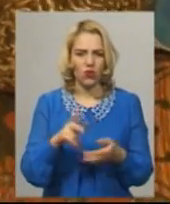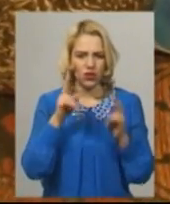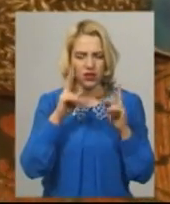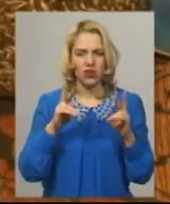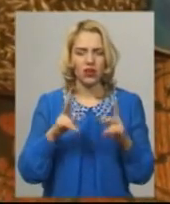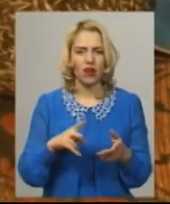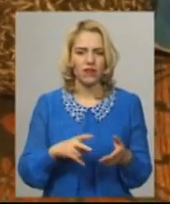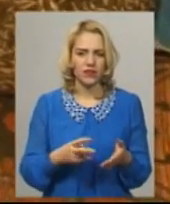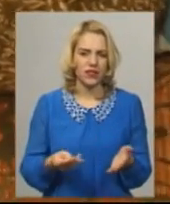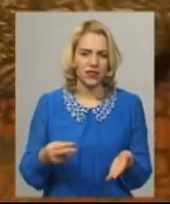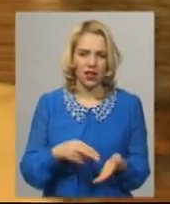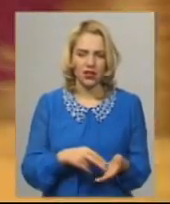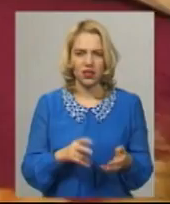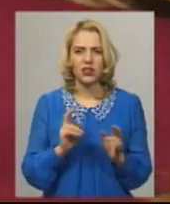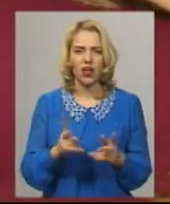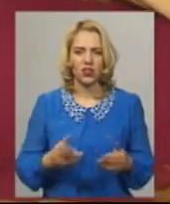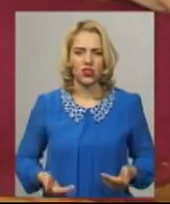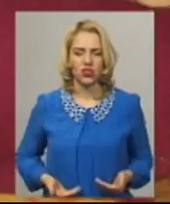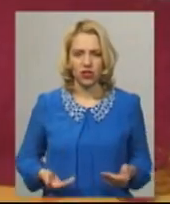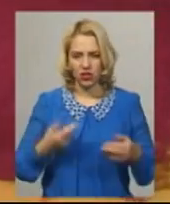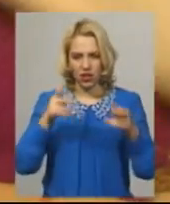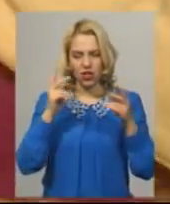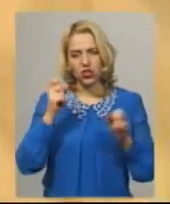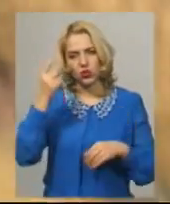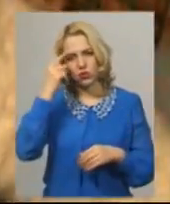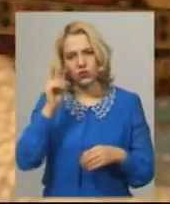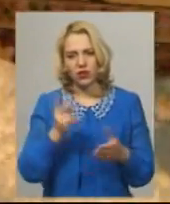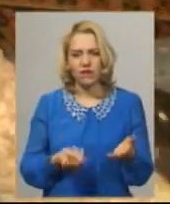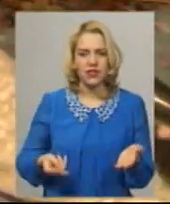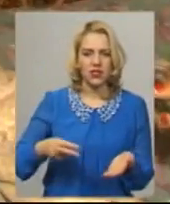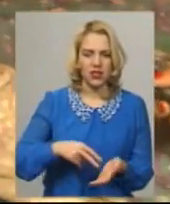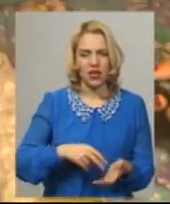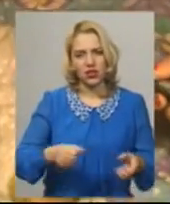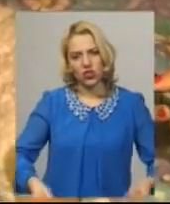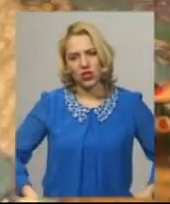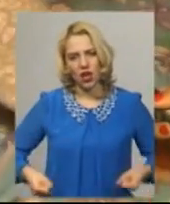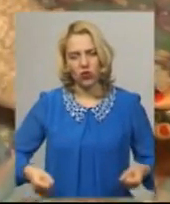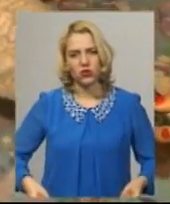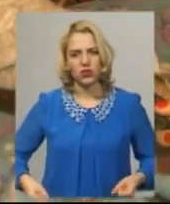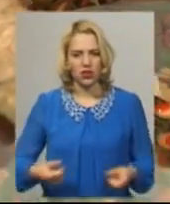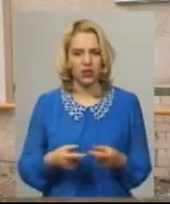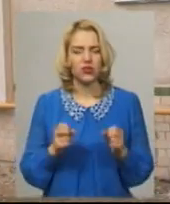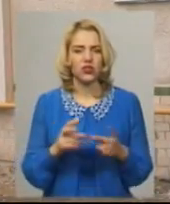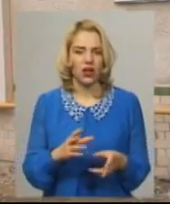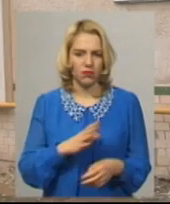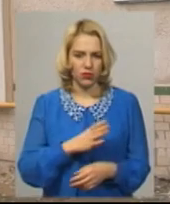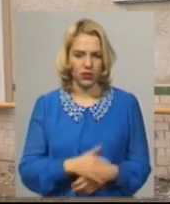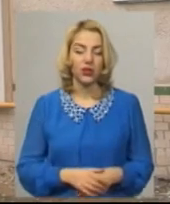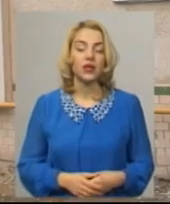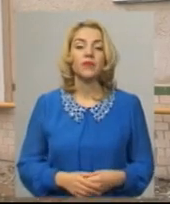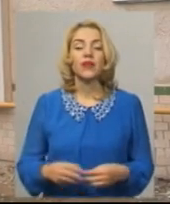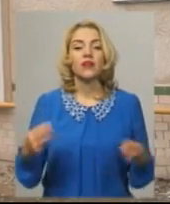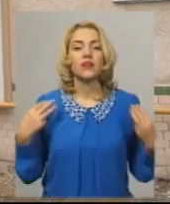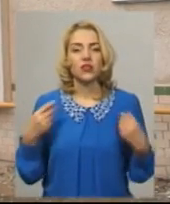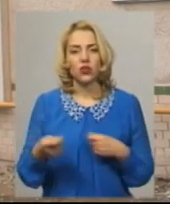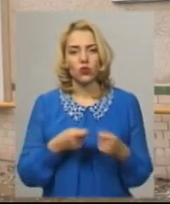встану. І от як жити. Ще думаю, як стати на ногу, чи на костилі, чи на протез, як доходити.